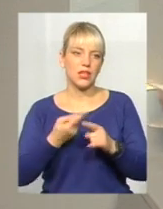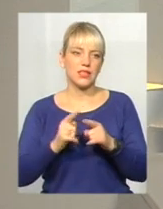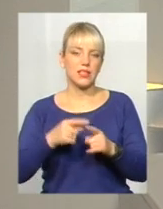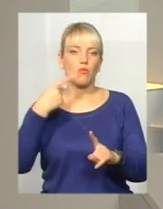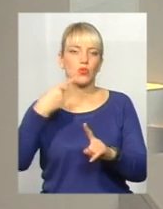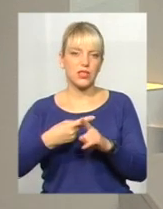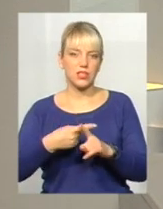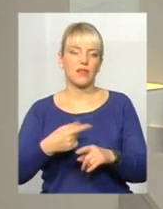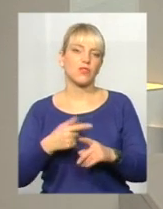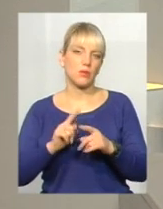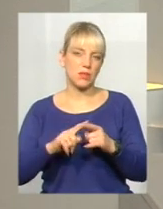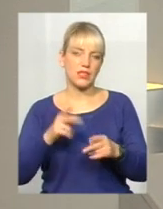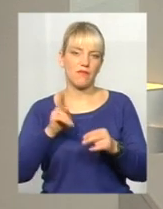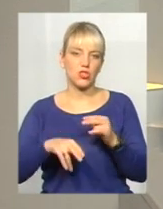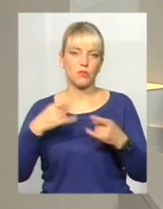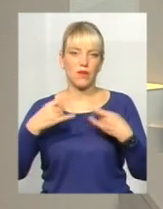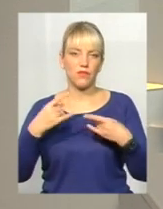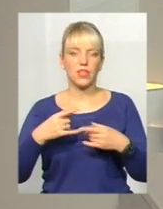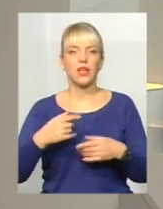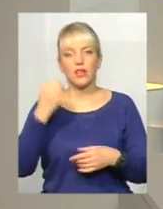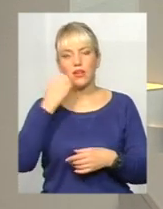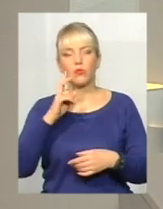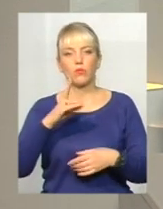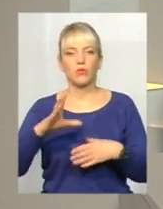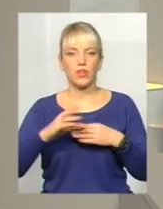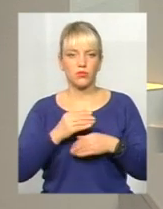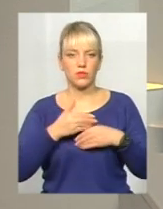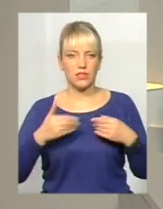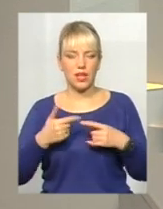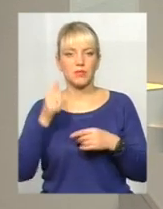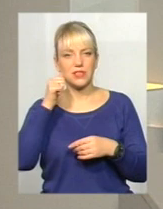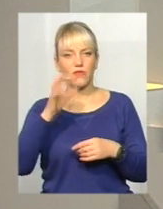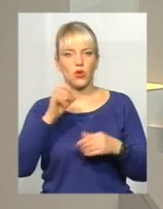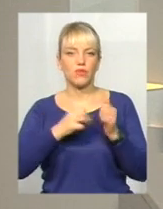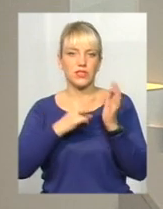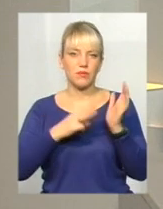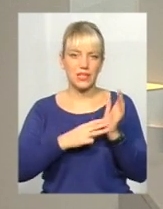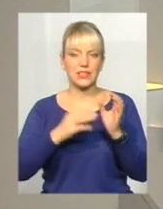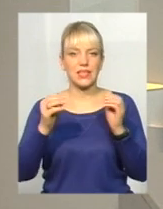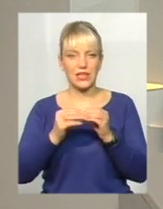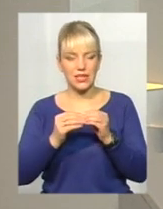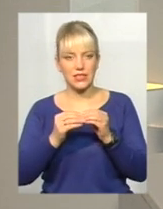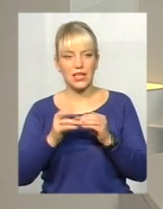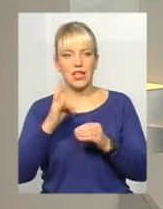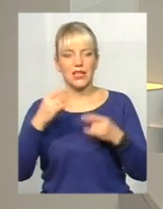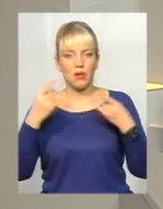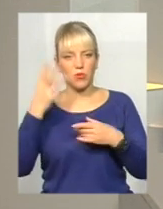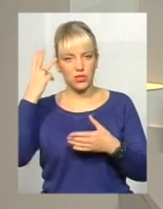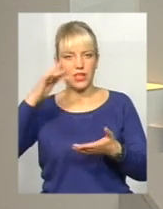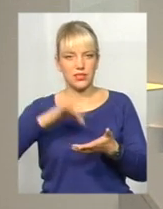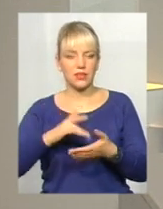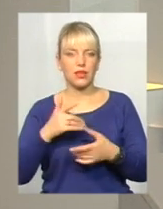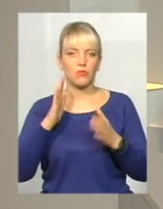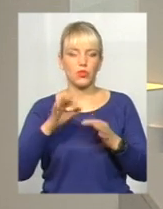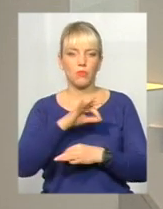ми завершуємо сьогоднішній ефір. Дякую всім, хто були з нами. Нагадую, що вже завтра о 18.10 на каналі Поділля Центр